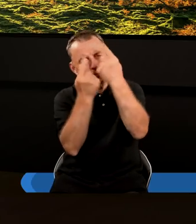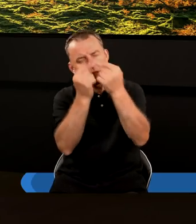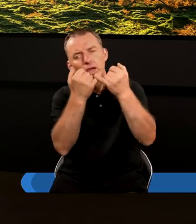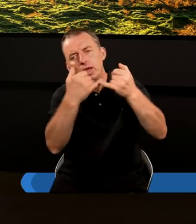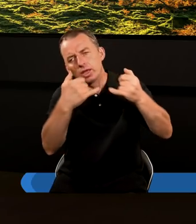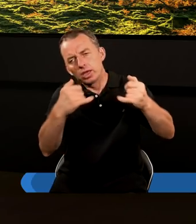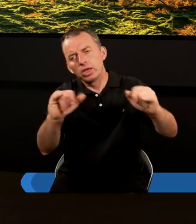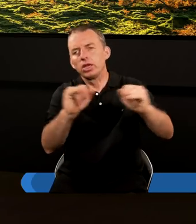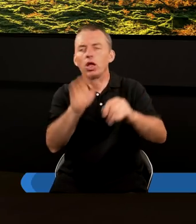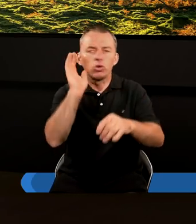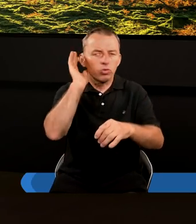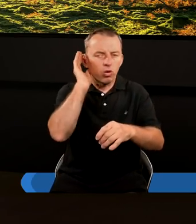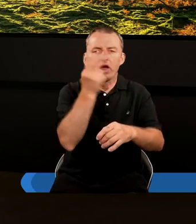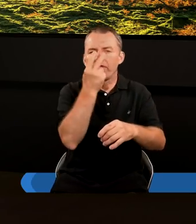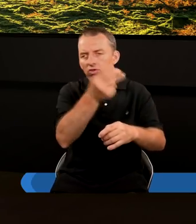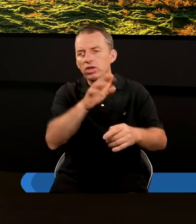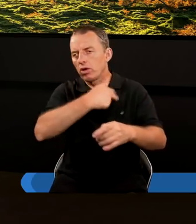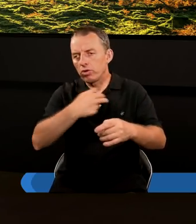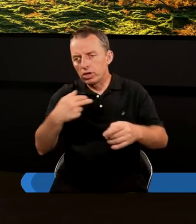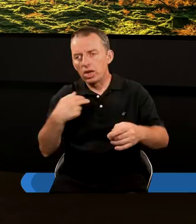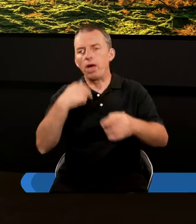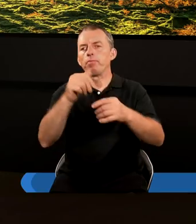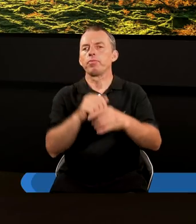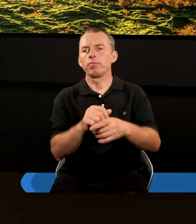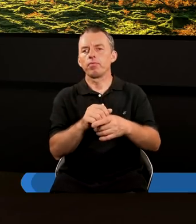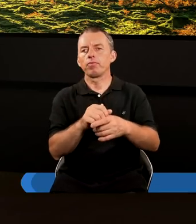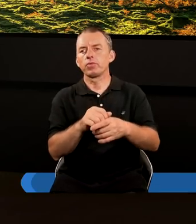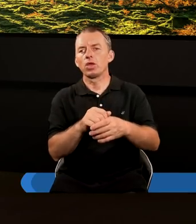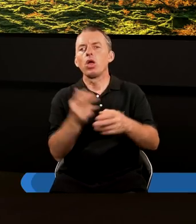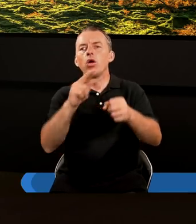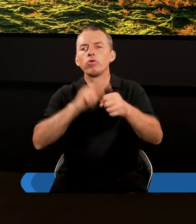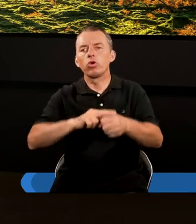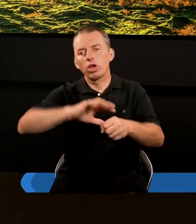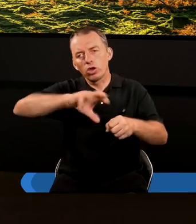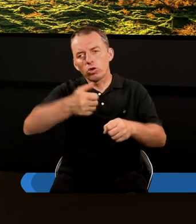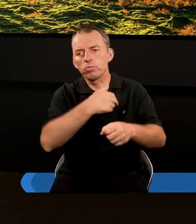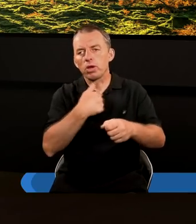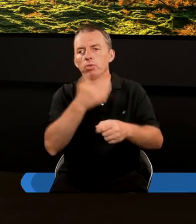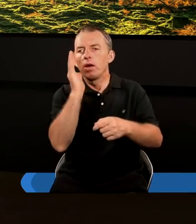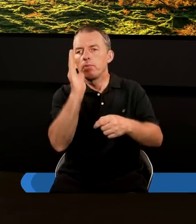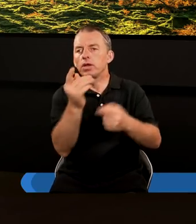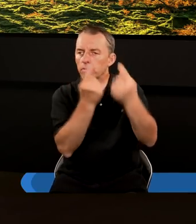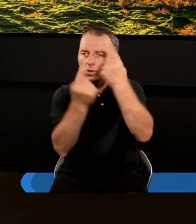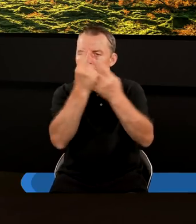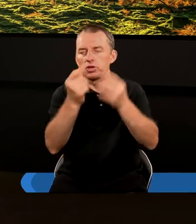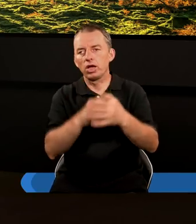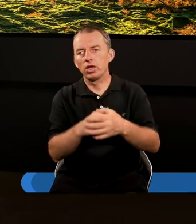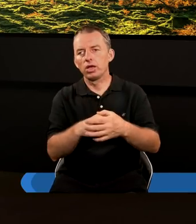powinna i słuchaczom, i widzom naszym, i nam, w której grupie my będziemy. Nie sądzicie?